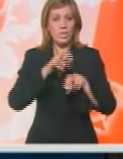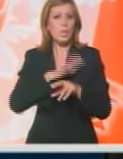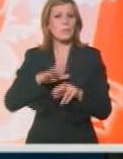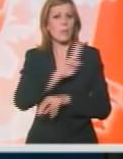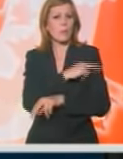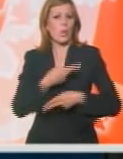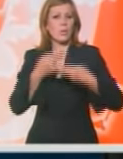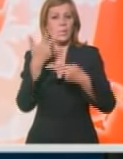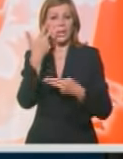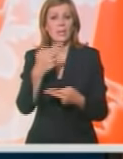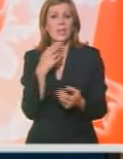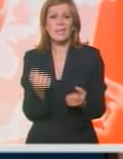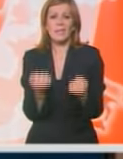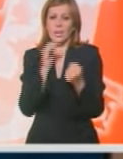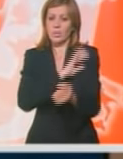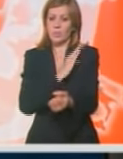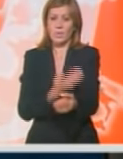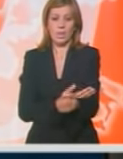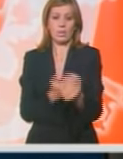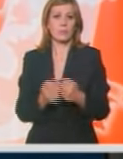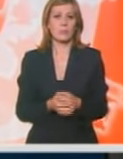zbrinuti, a tri osobe su u kritičnom stanju.